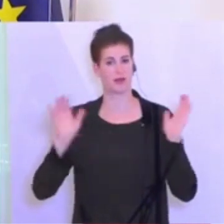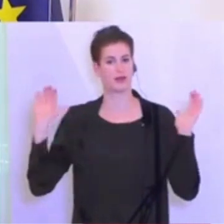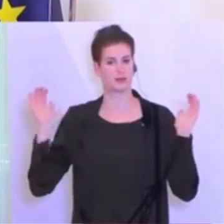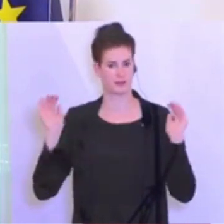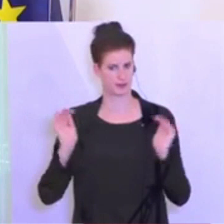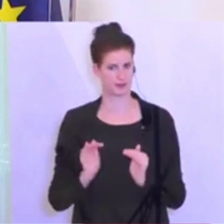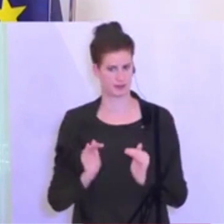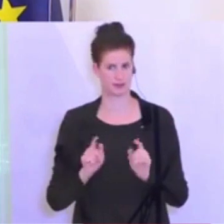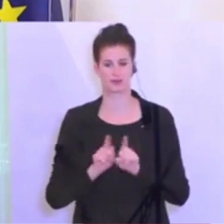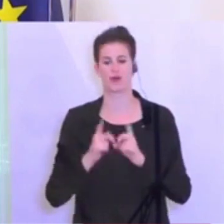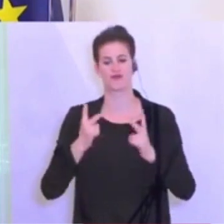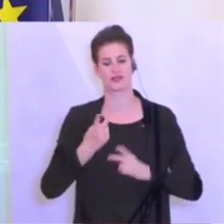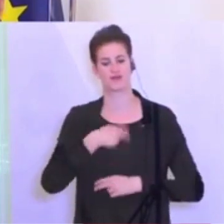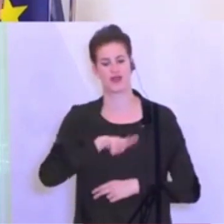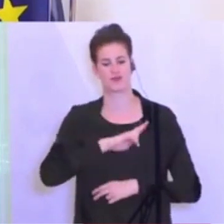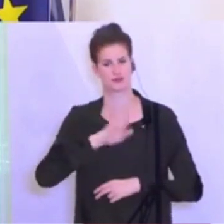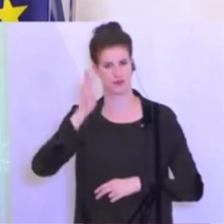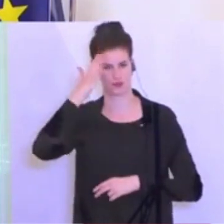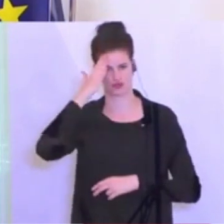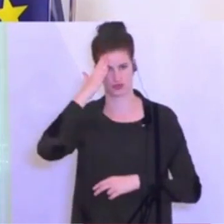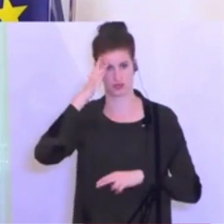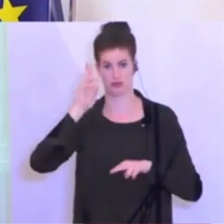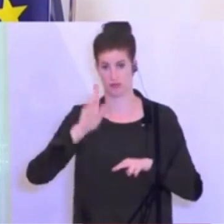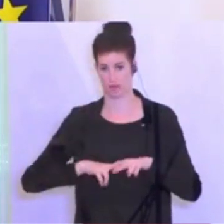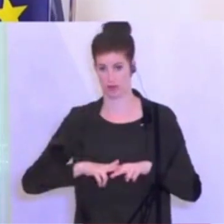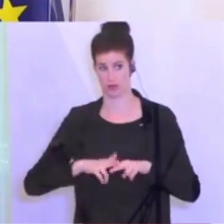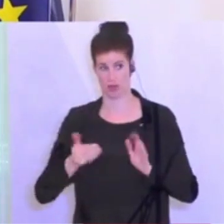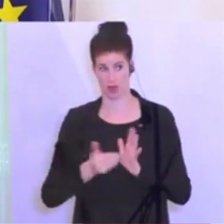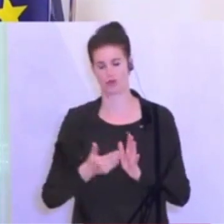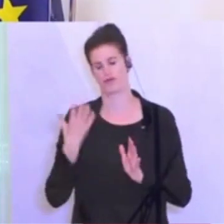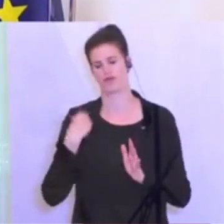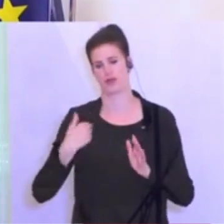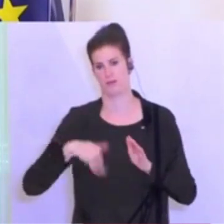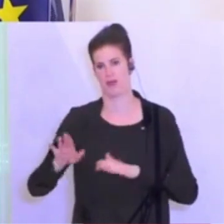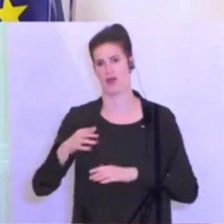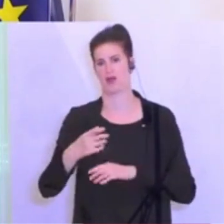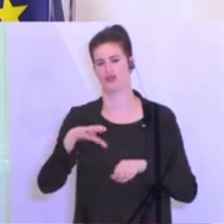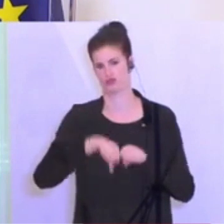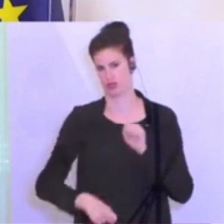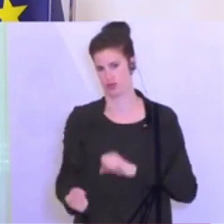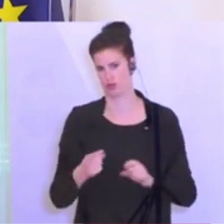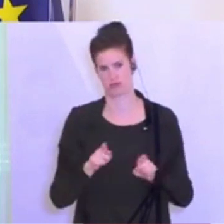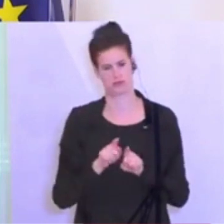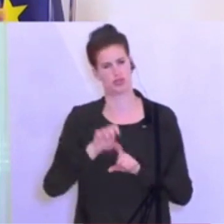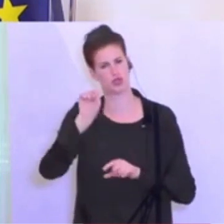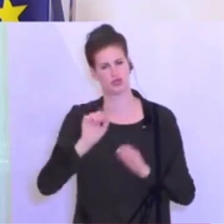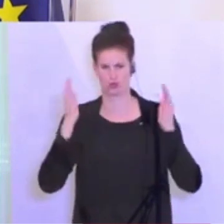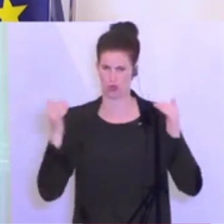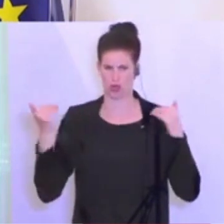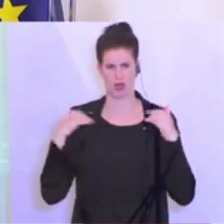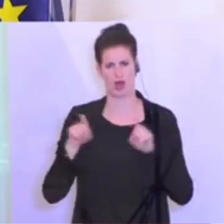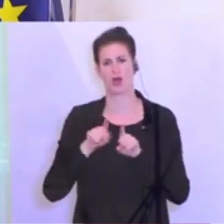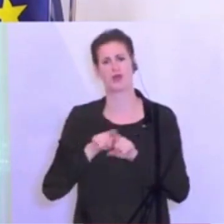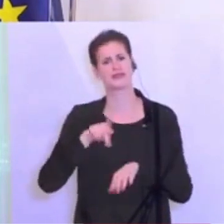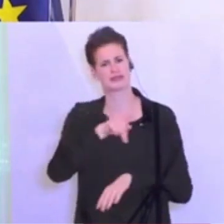dem Verantwortungsbewusstsein, dass wir sie wieder hochfahren, wenn es notwendig ist. Schauen Sie sich Singapur an, schauen Sie sich Südkorea an. Es ist ein